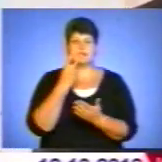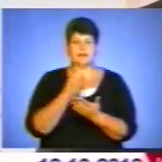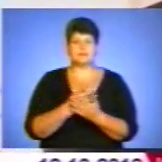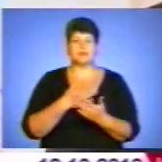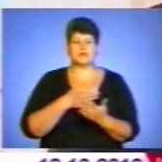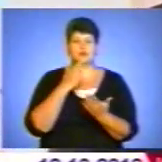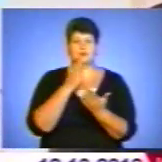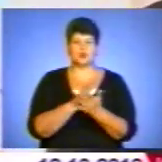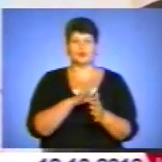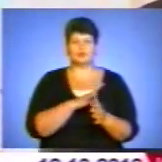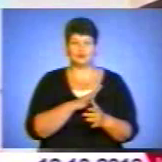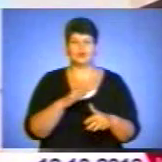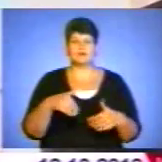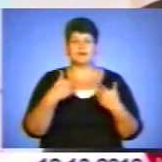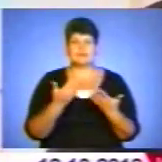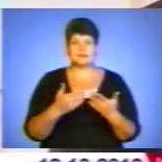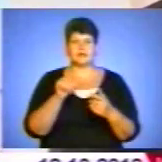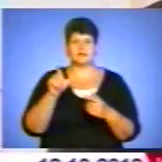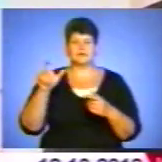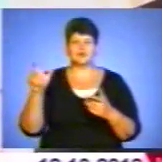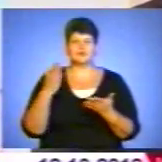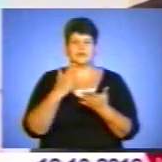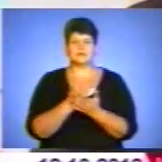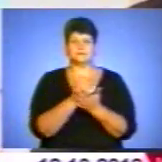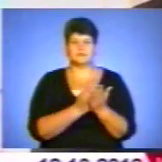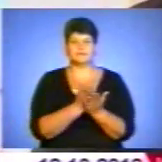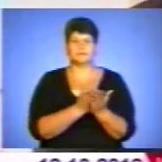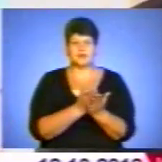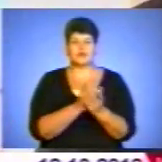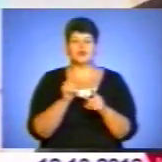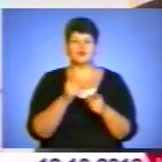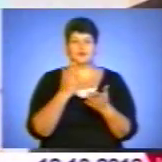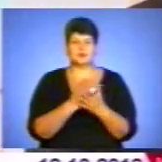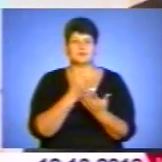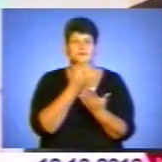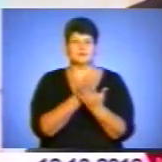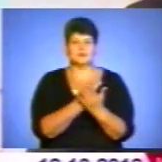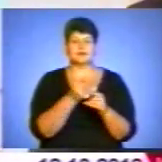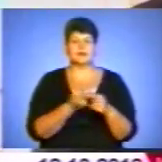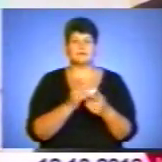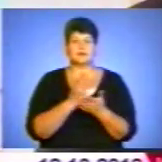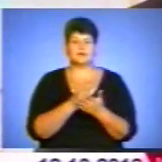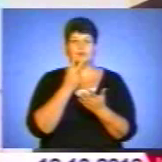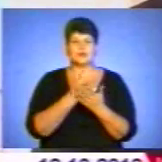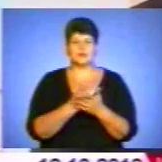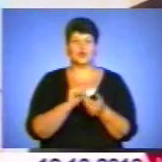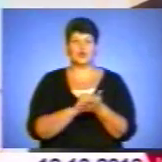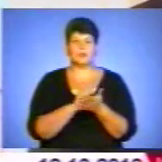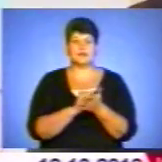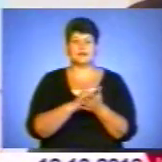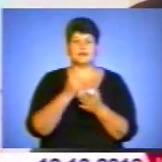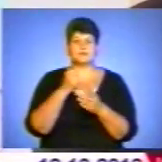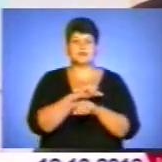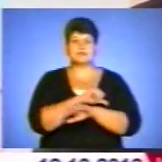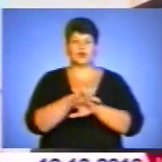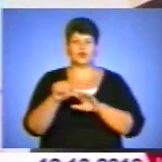метою було донести до громадськості, що існує такий ресурс. Що, власне, на ресурсі представлено? Там представлено документи закордонних частин ОУН.